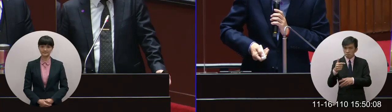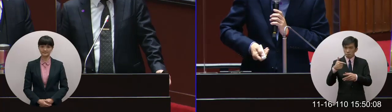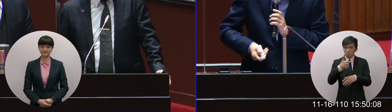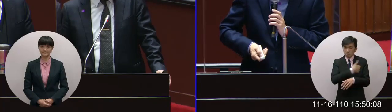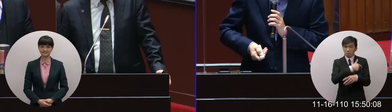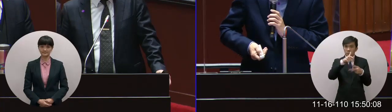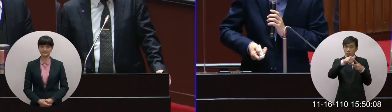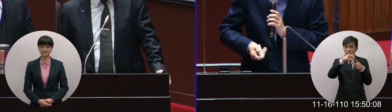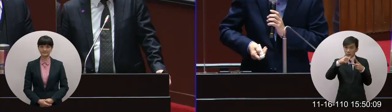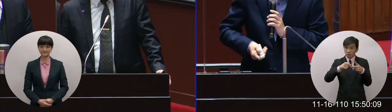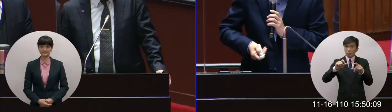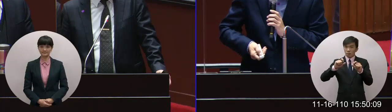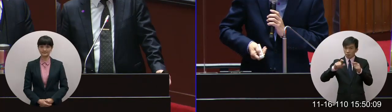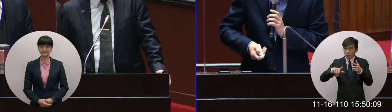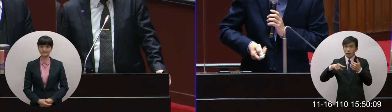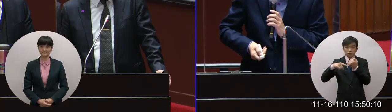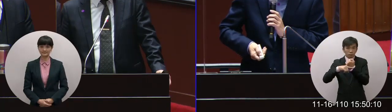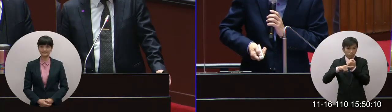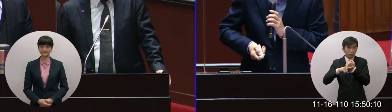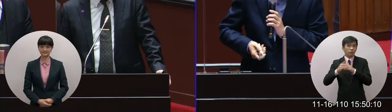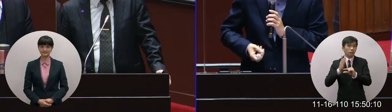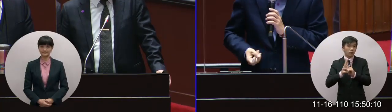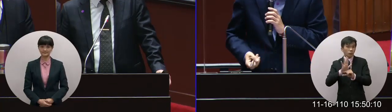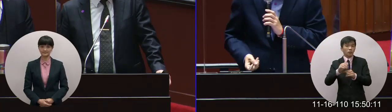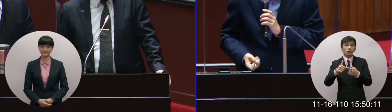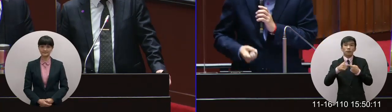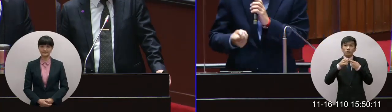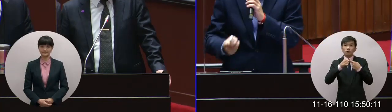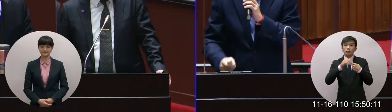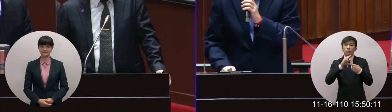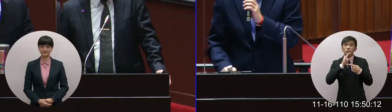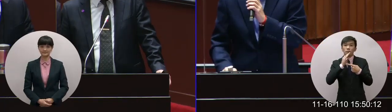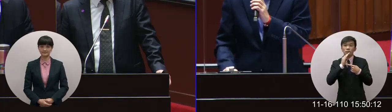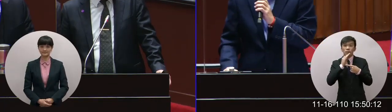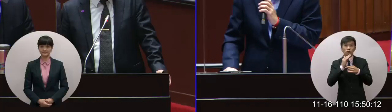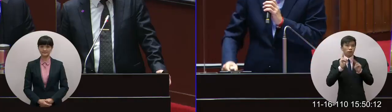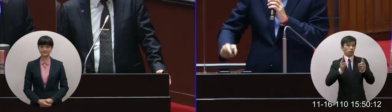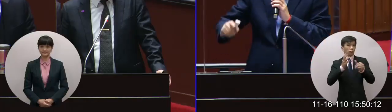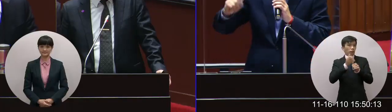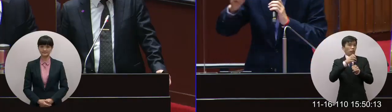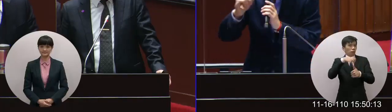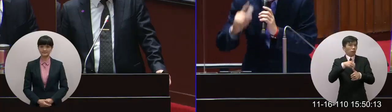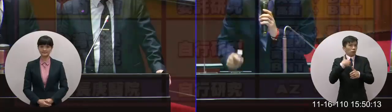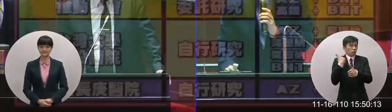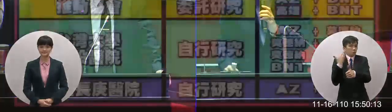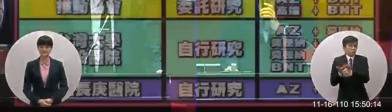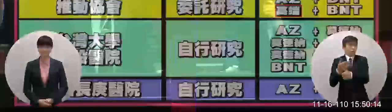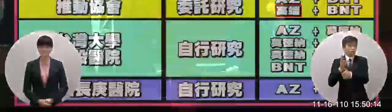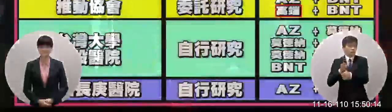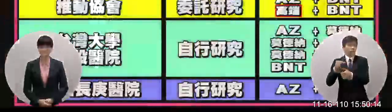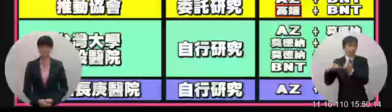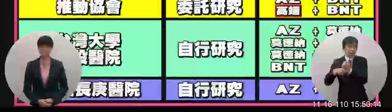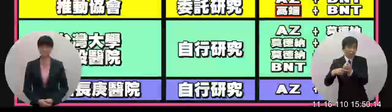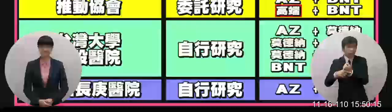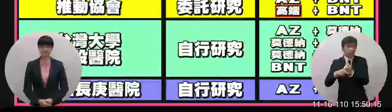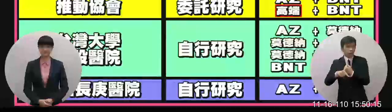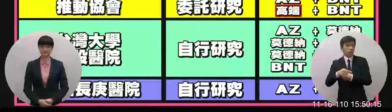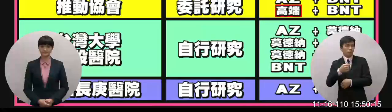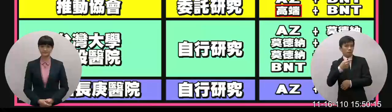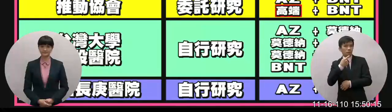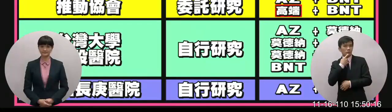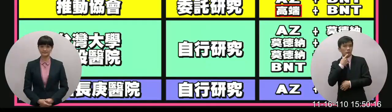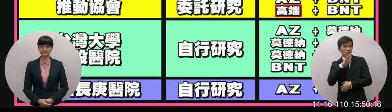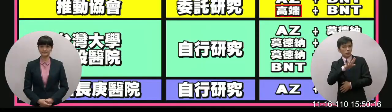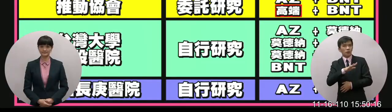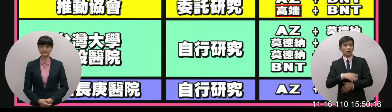在第一類是你指揮中心委託的其實我就好擔心你們不但沒有超前部署五六